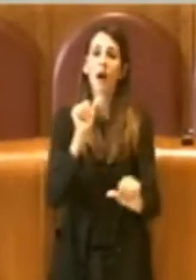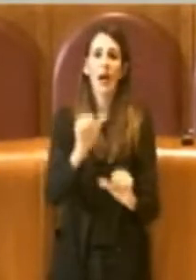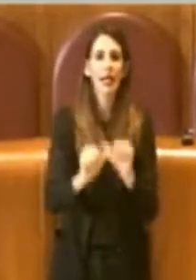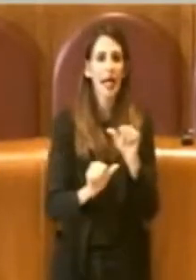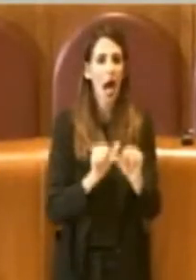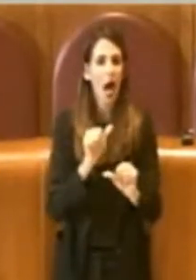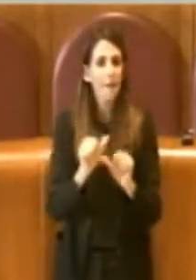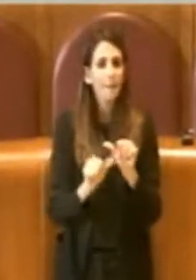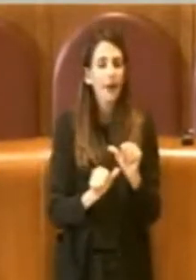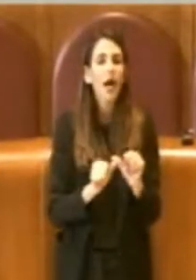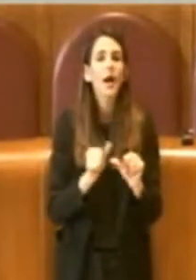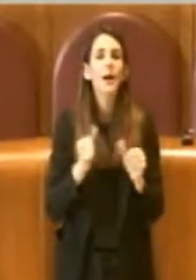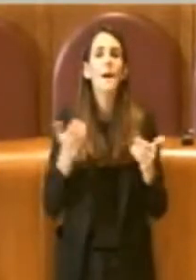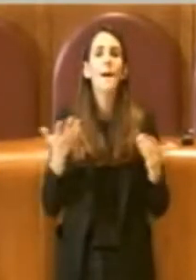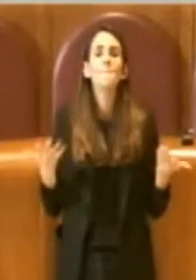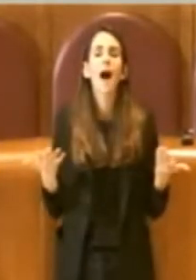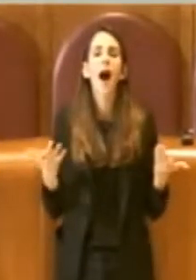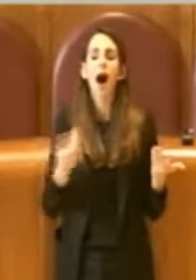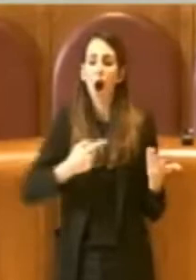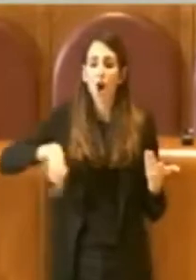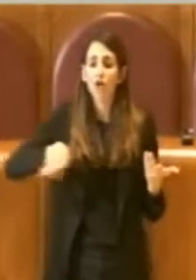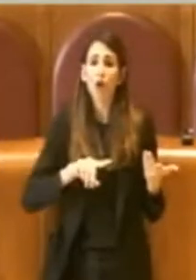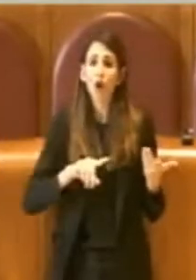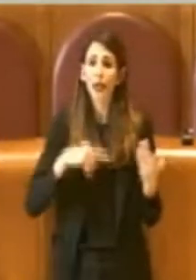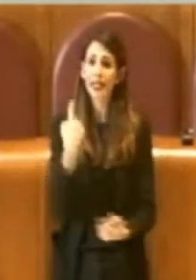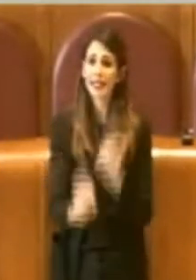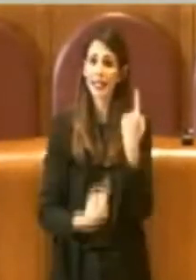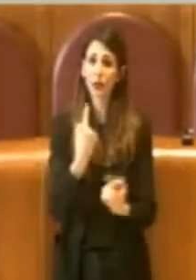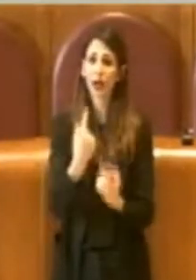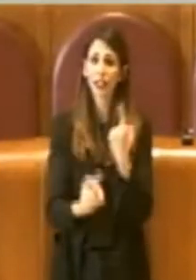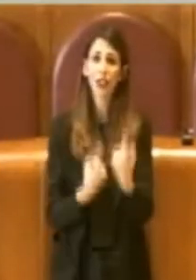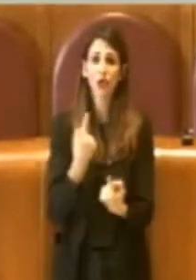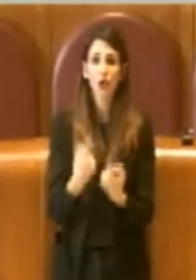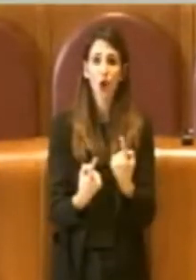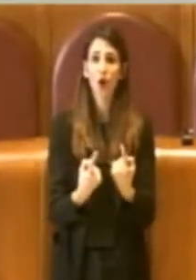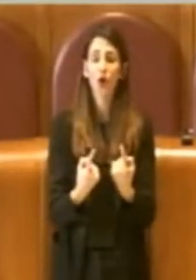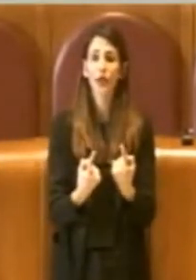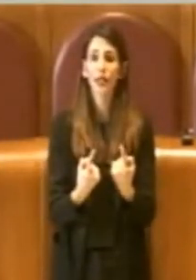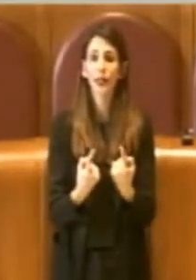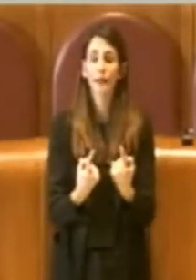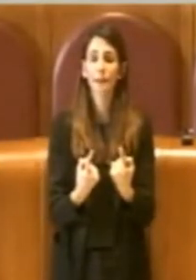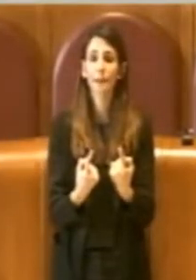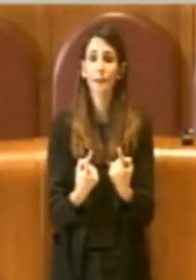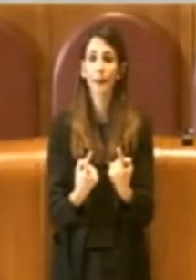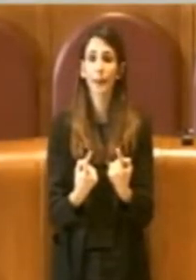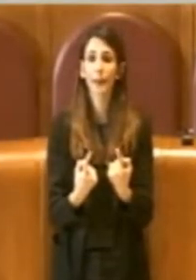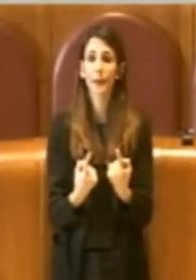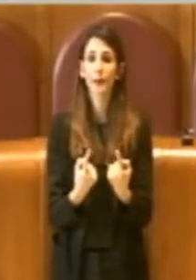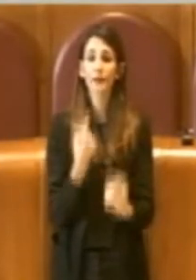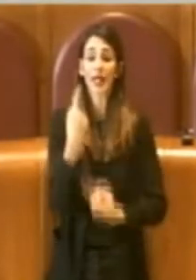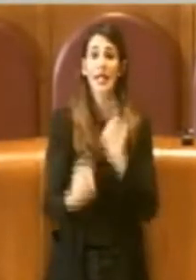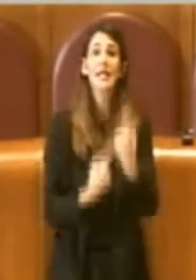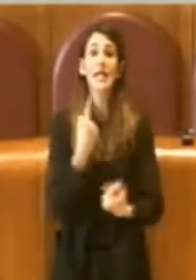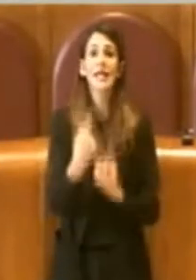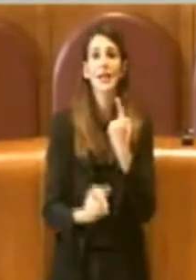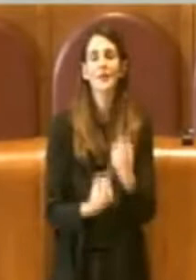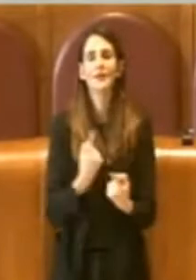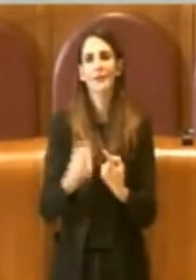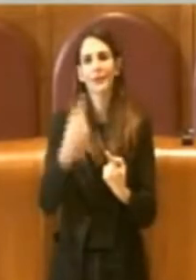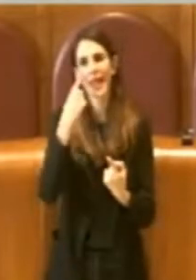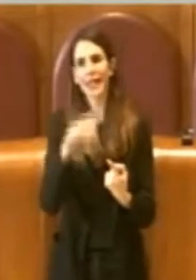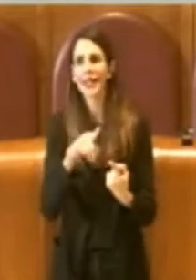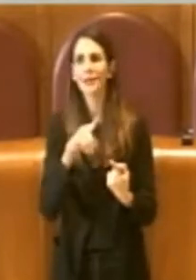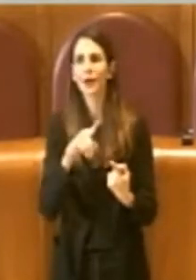sicuramente ereditate dal passato